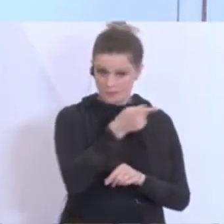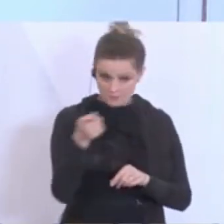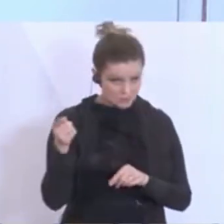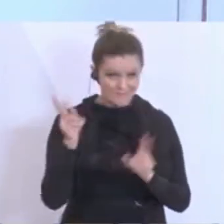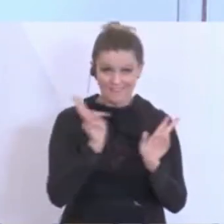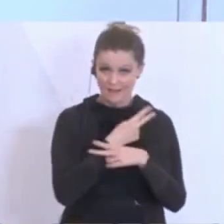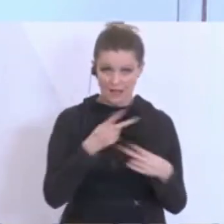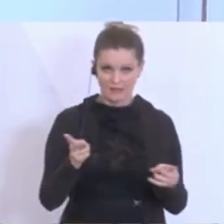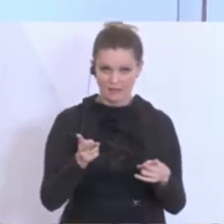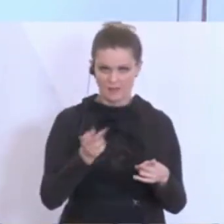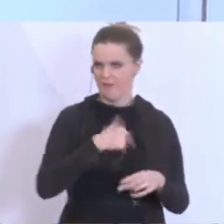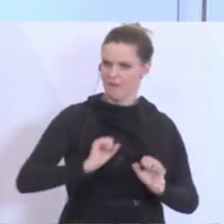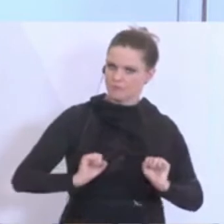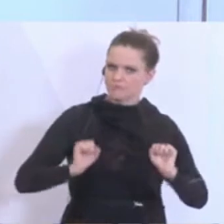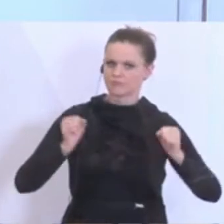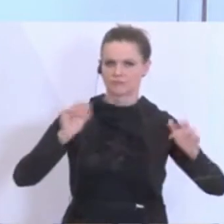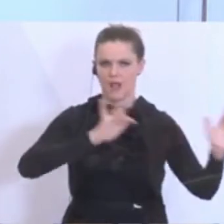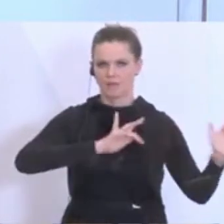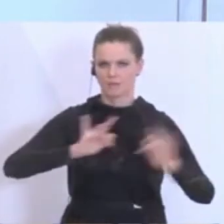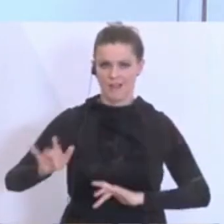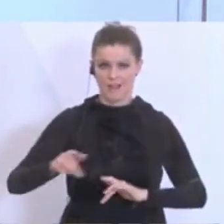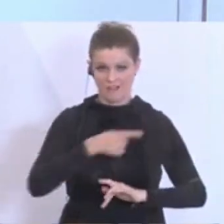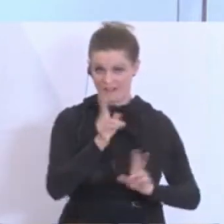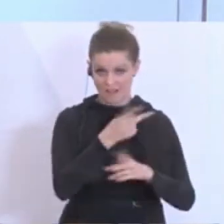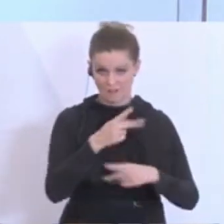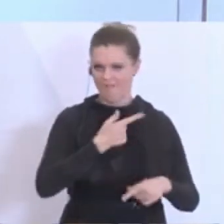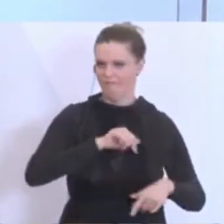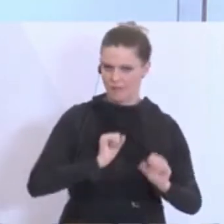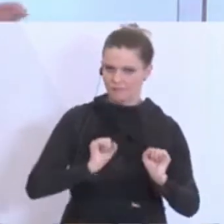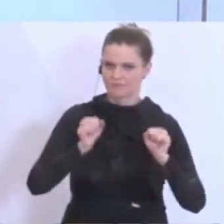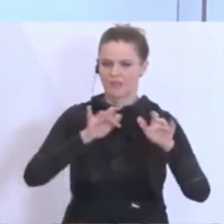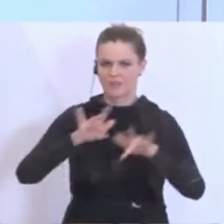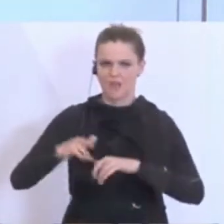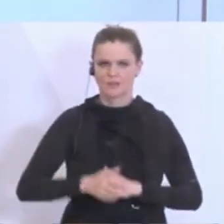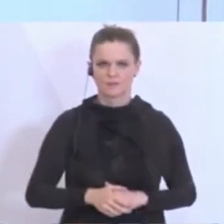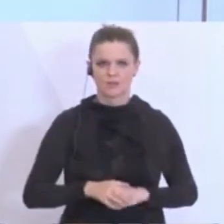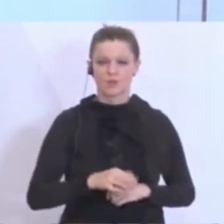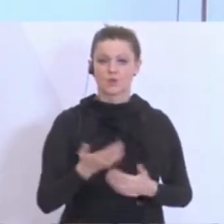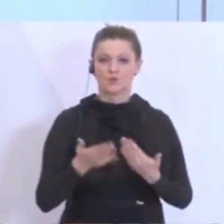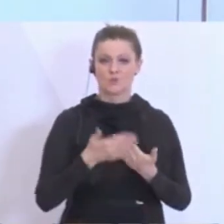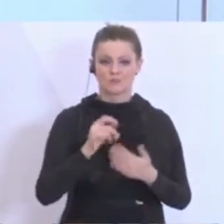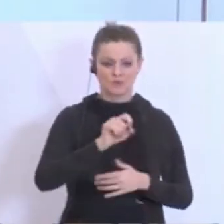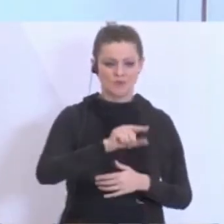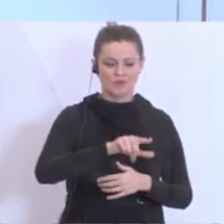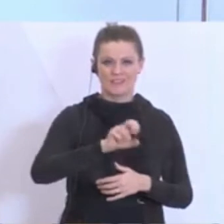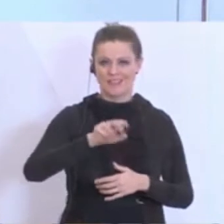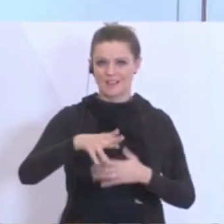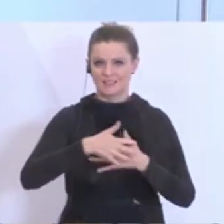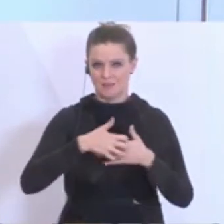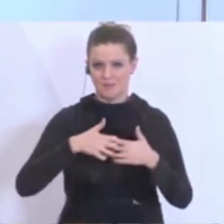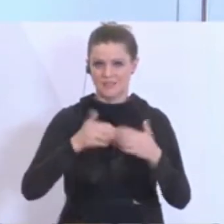und vor allem ganz schnell da. Wenn man jetzt zurückdenkt an den 12. 13. März, als es notwendig war,